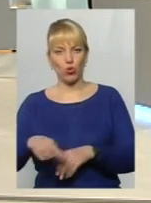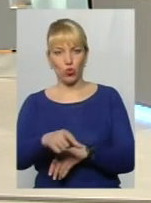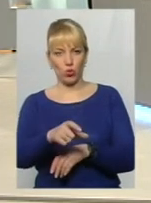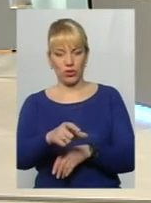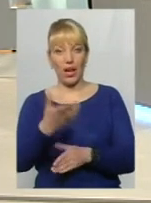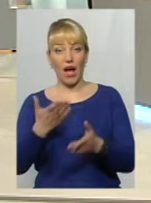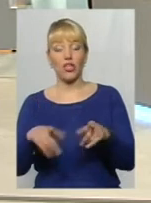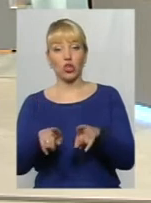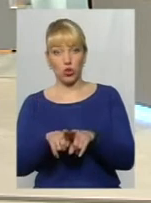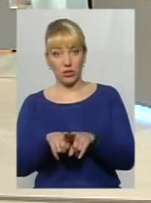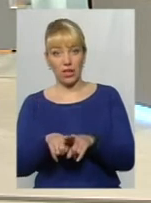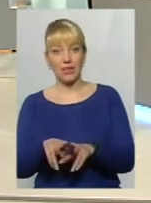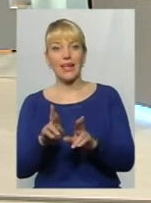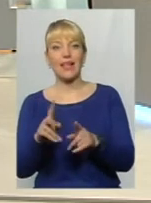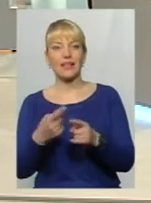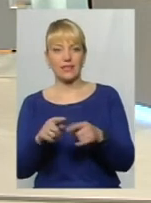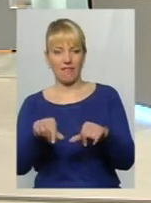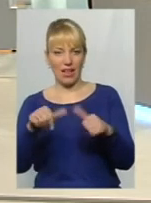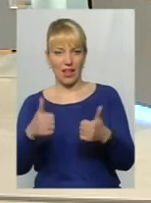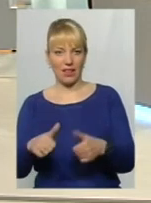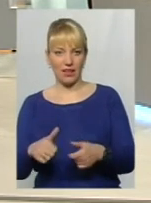Якщо так, то як це виглядає?